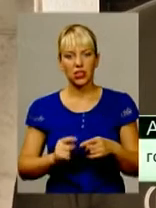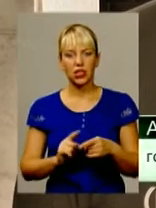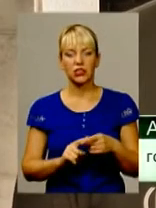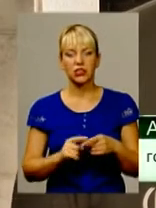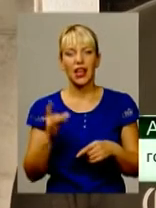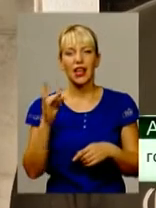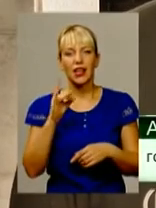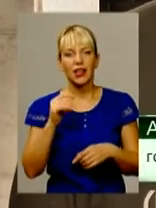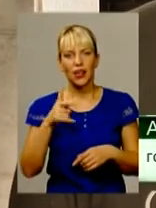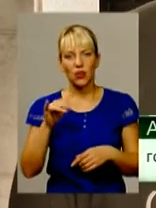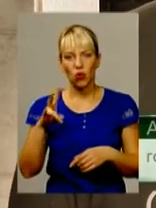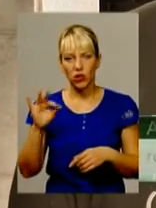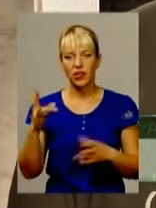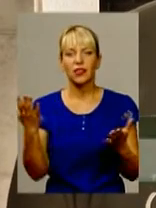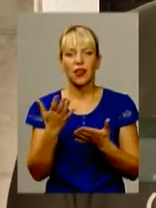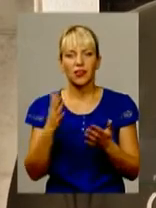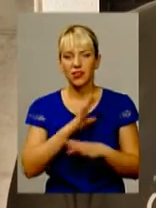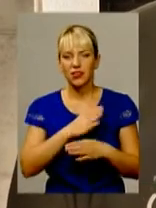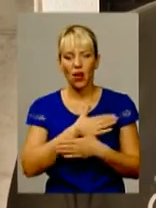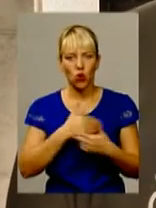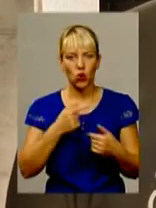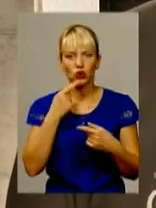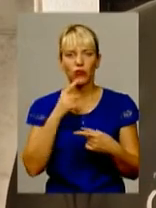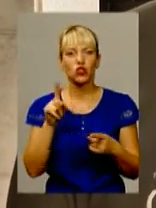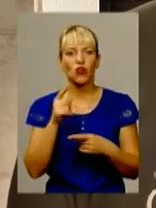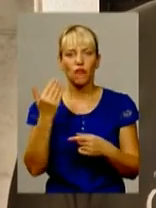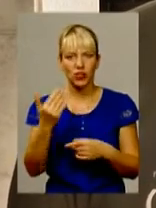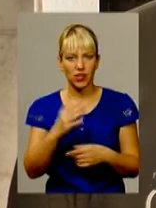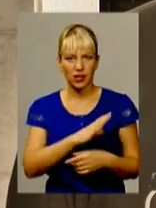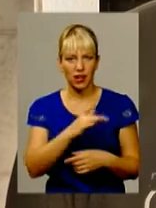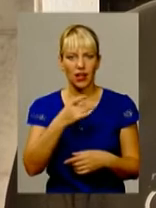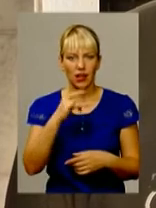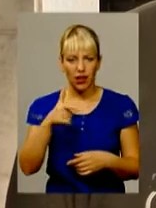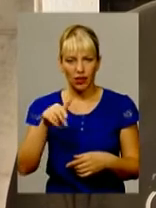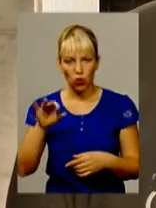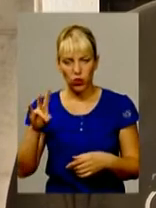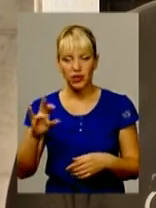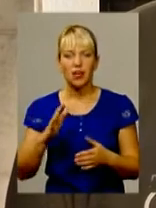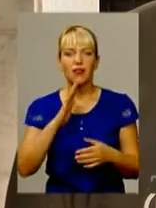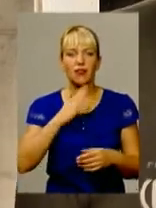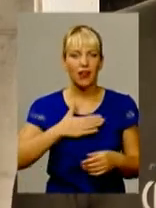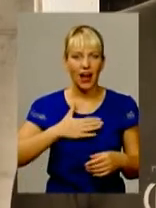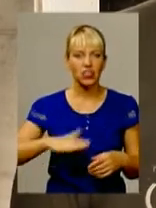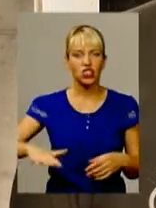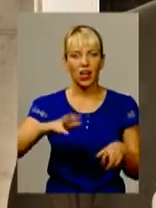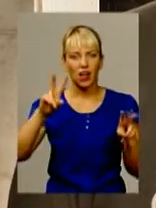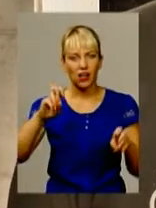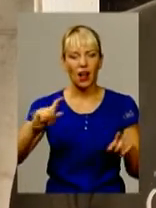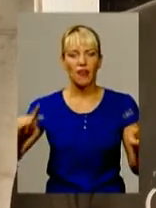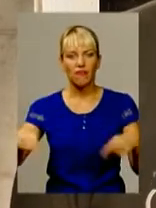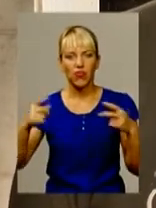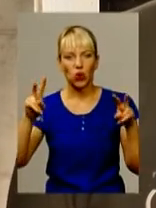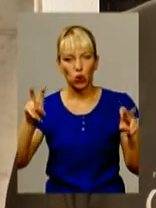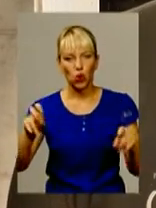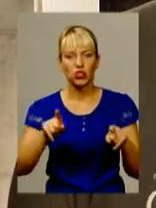регіонали, які не дуже хочуть себе проявити, що вони регіонали. Це партія «Наш край», це партія «Відродження». Також в цей перелік